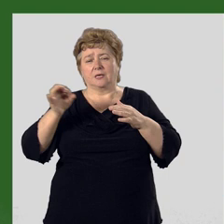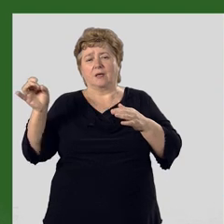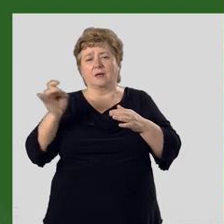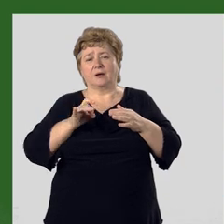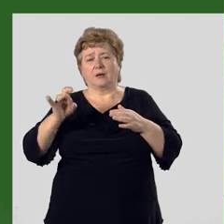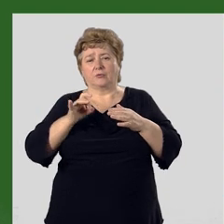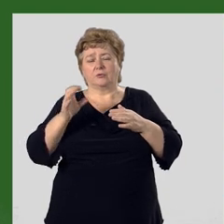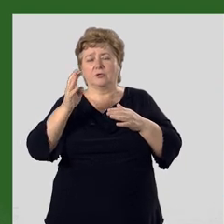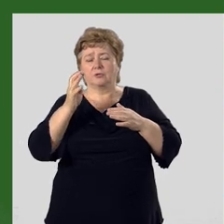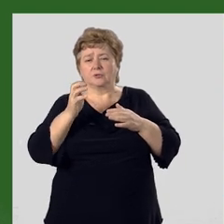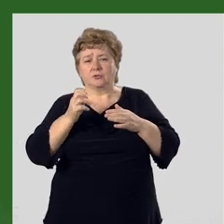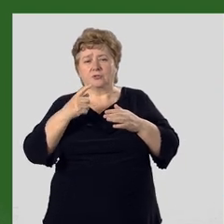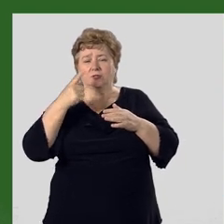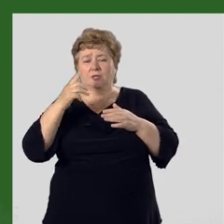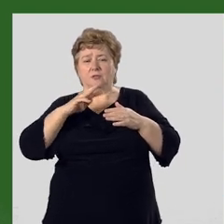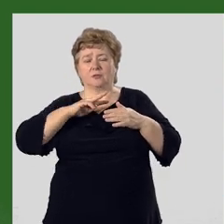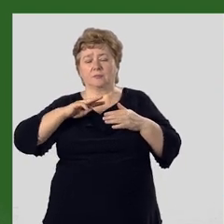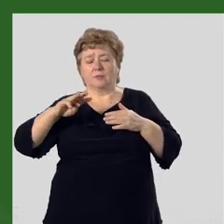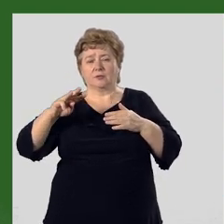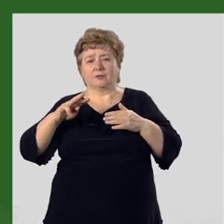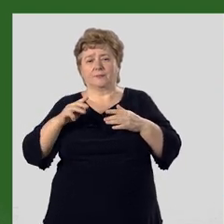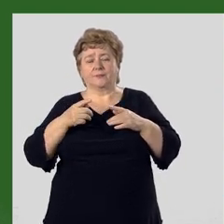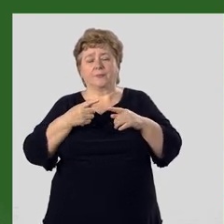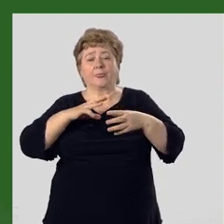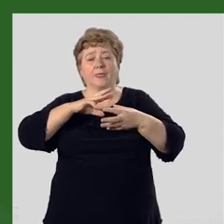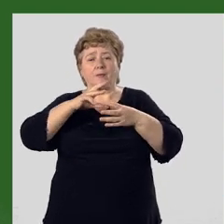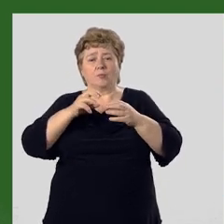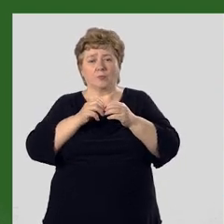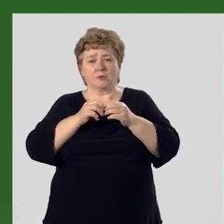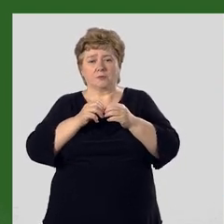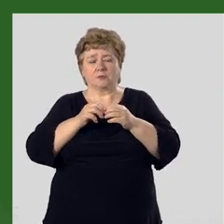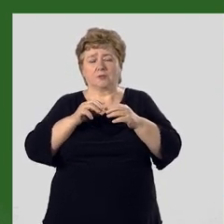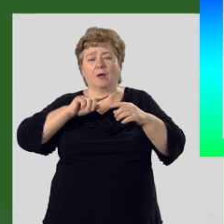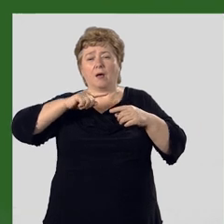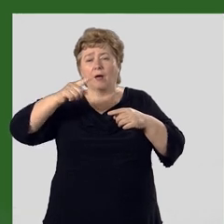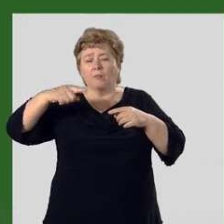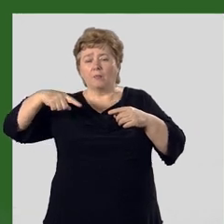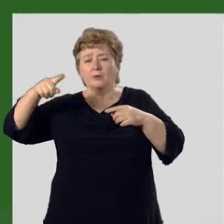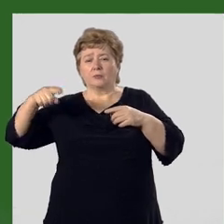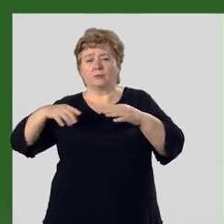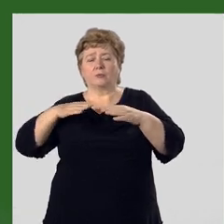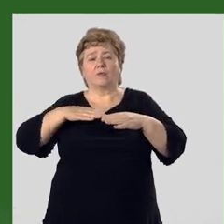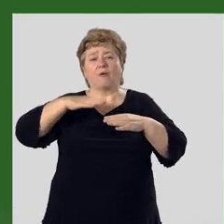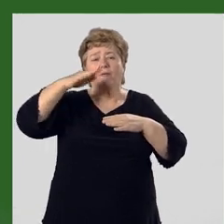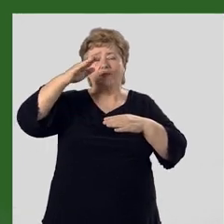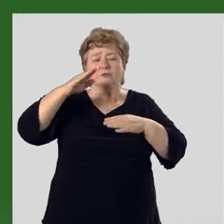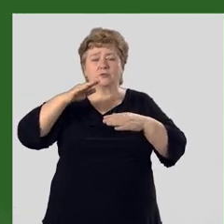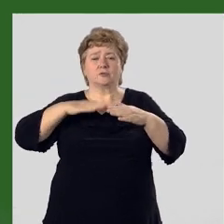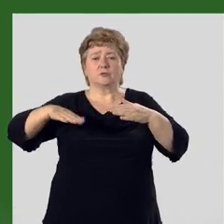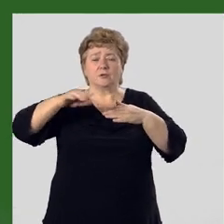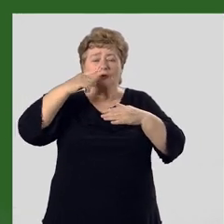– 401 метр. Таким образом, амплитуда высот на территории